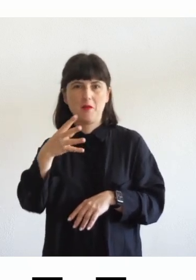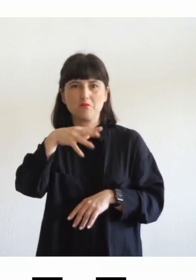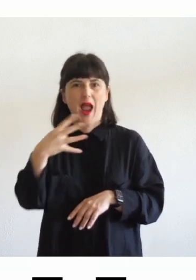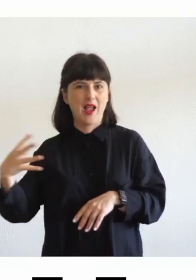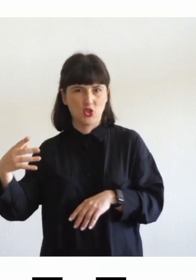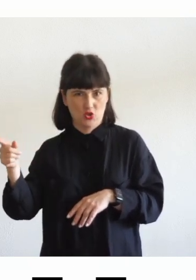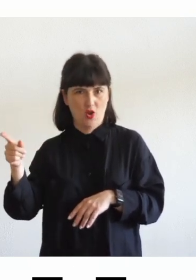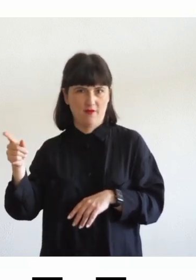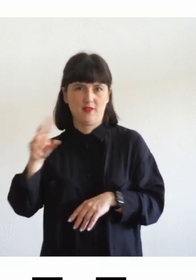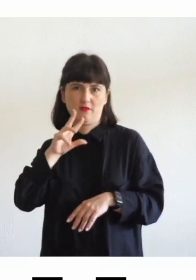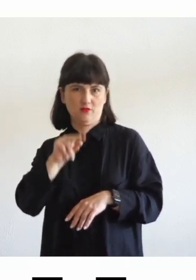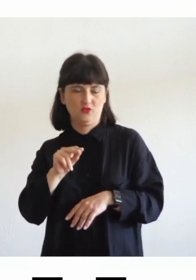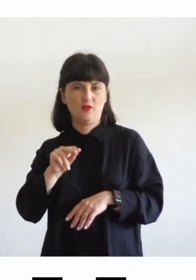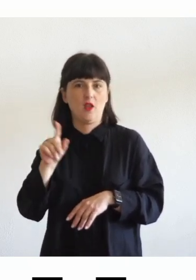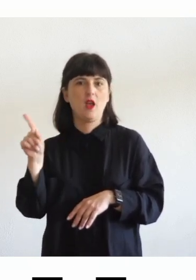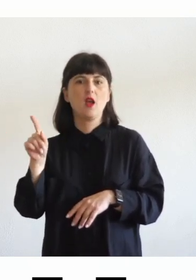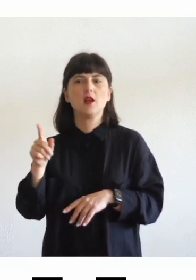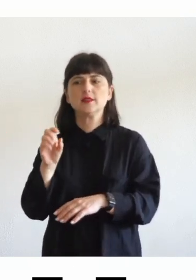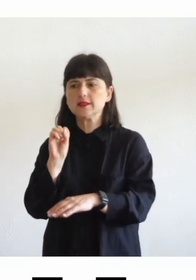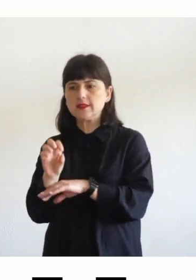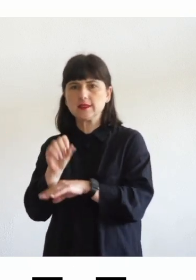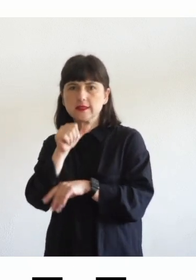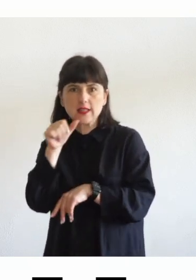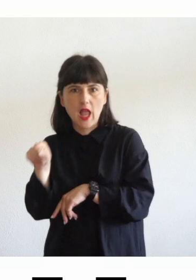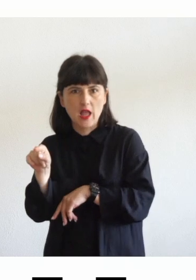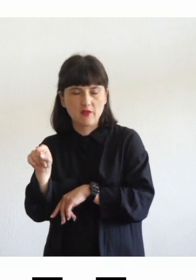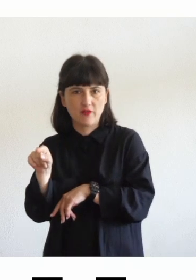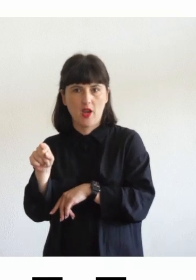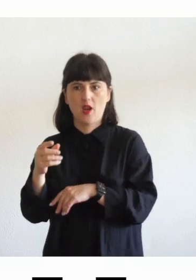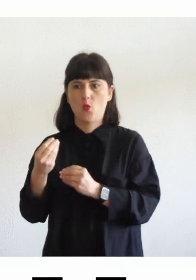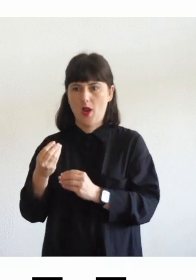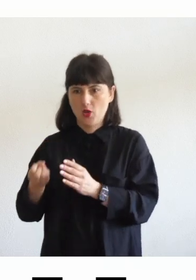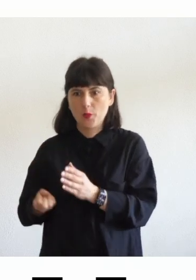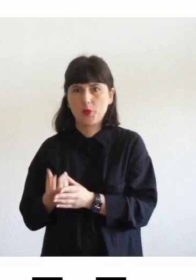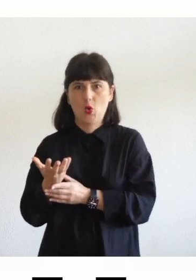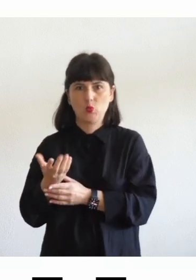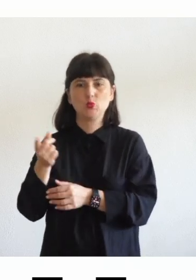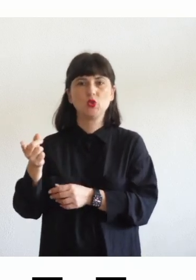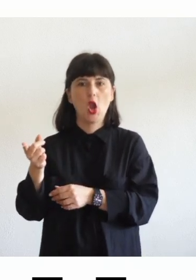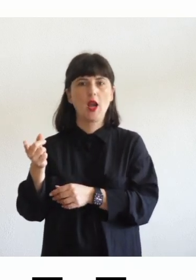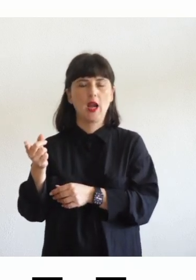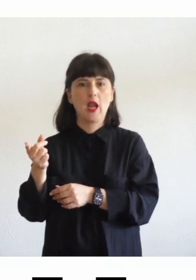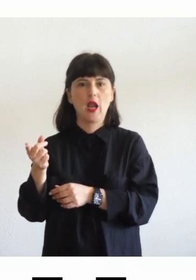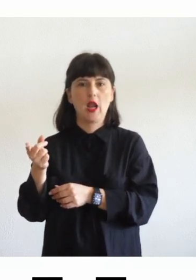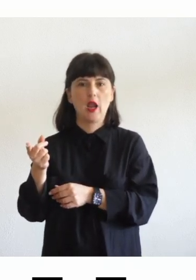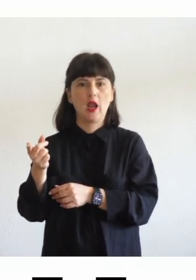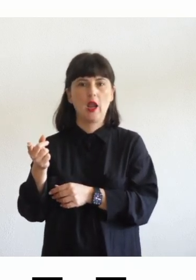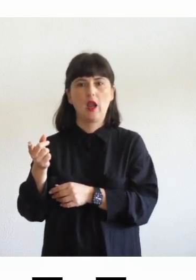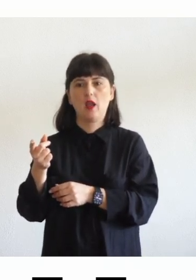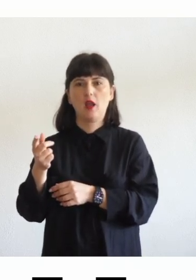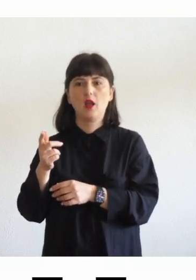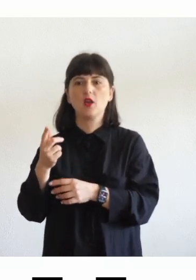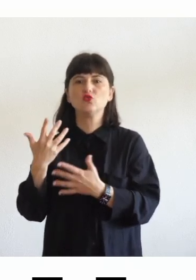principale è il suo addestramento se nella sua produzione c'è una produzione